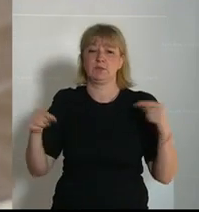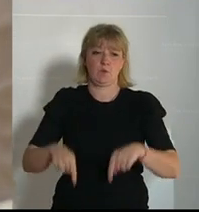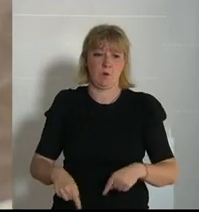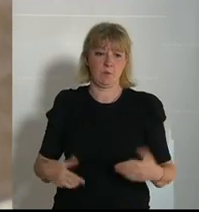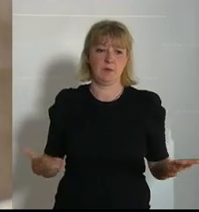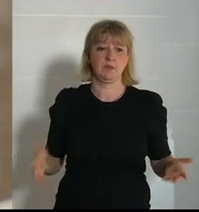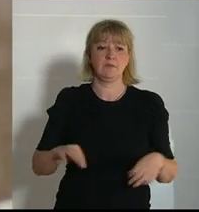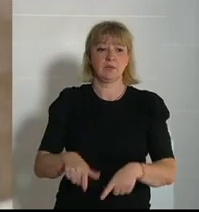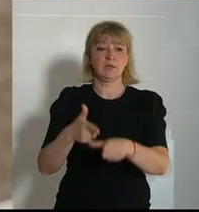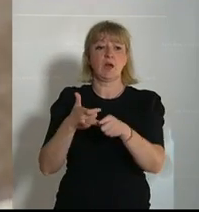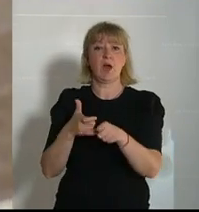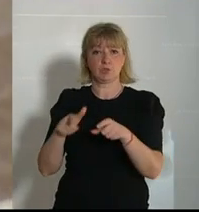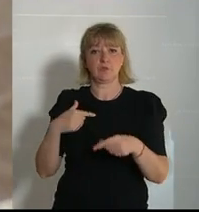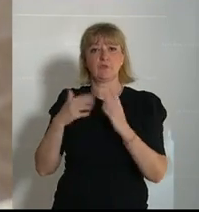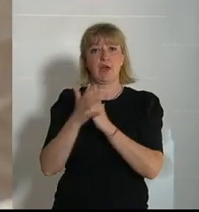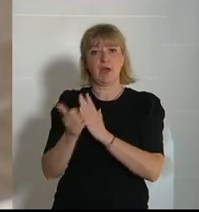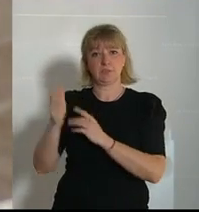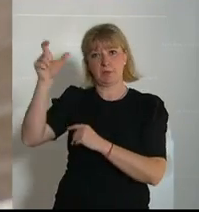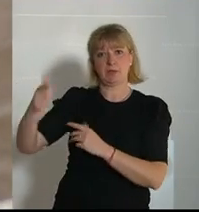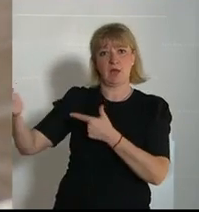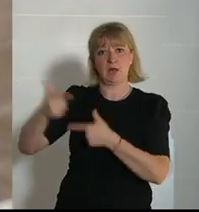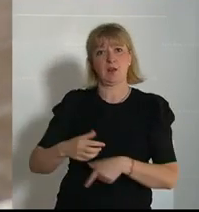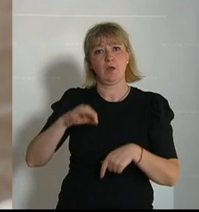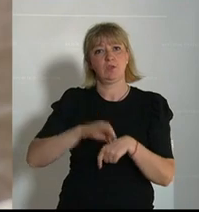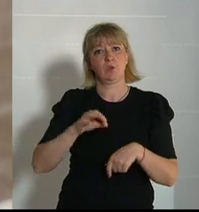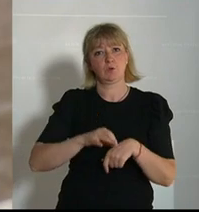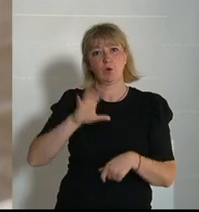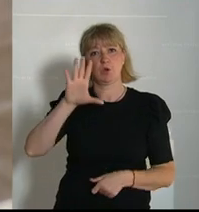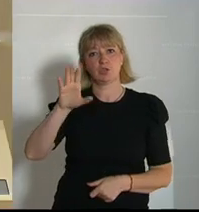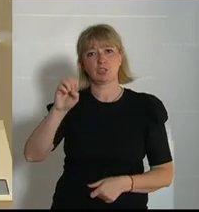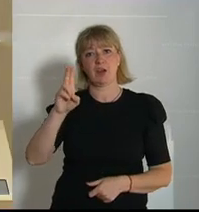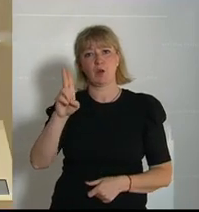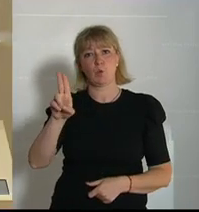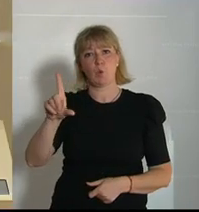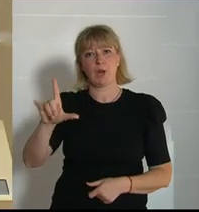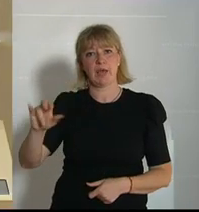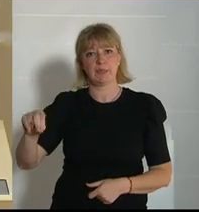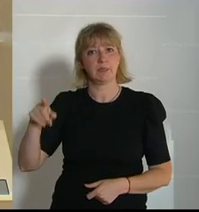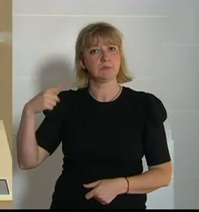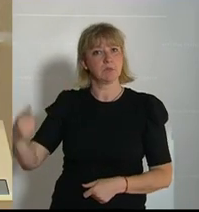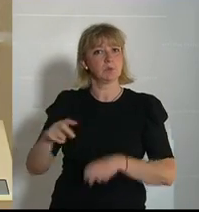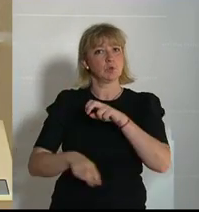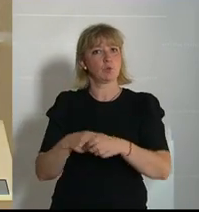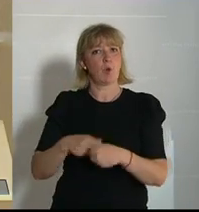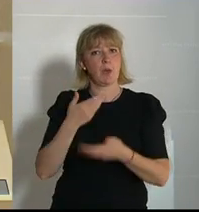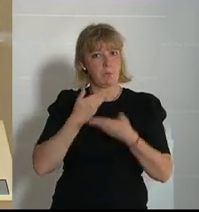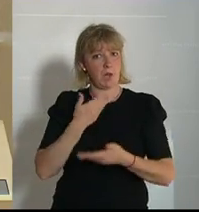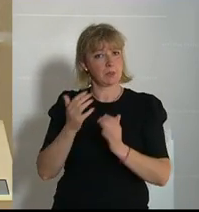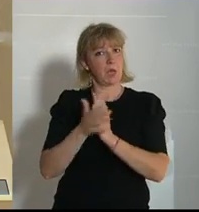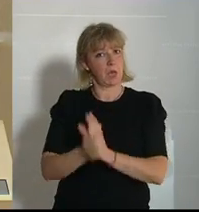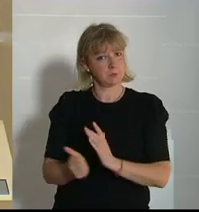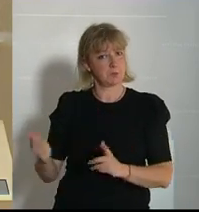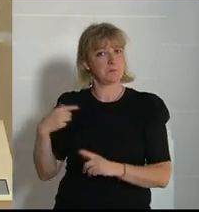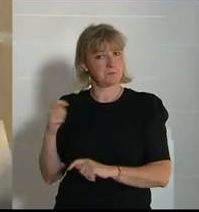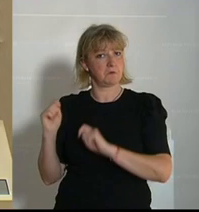Beim Ausschuss hatten wir einen Experten eingeladen, Herrn Dr. Schäkulin. Er hat als Steuerberater, als Experte einen